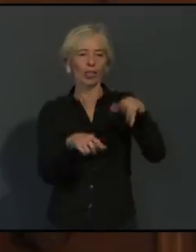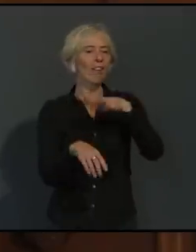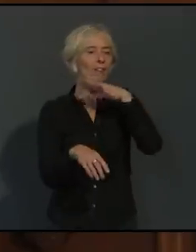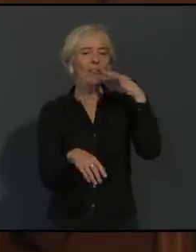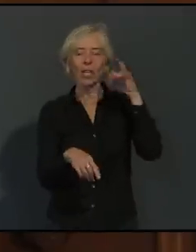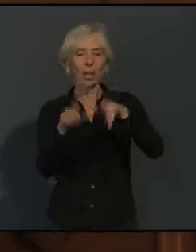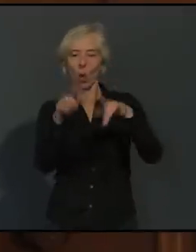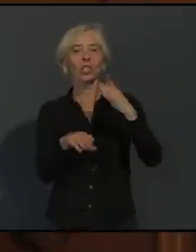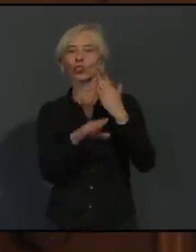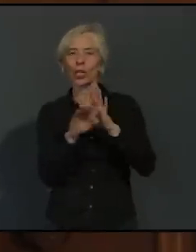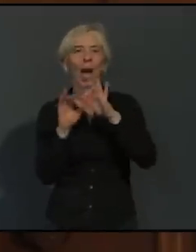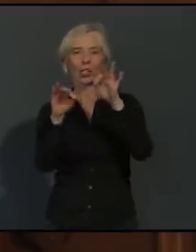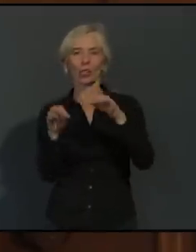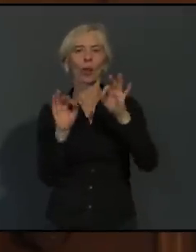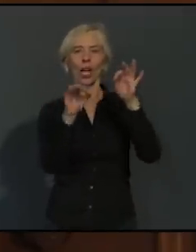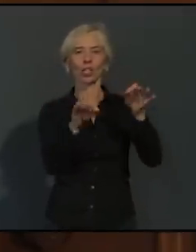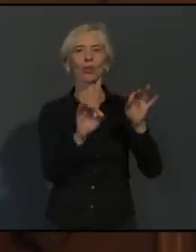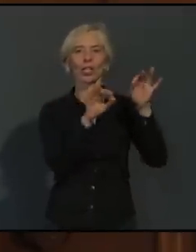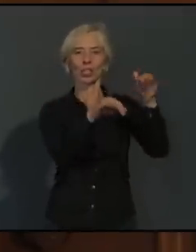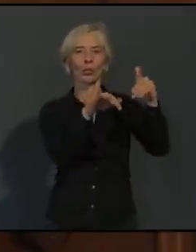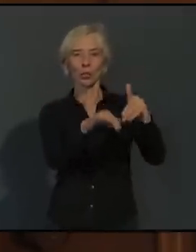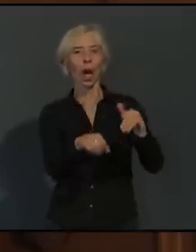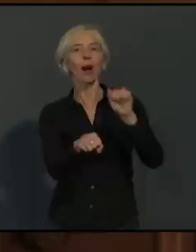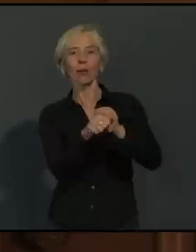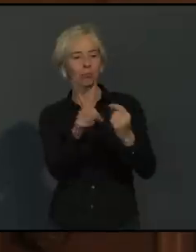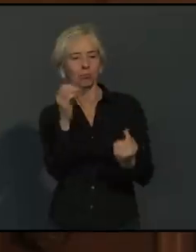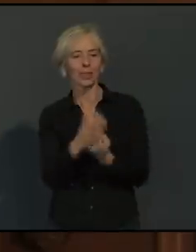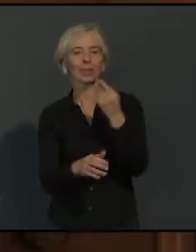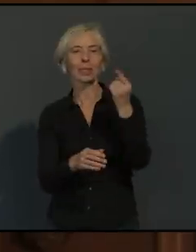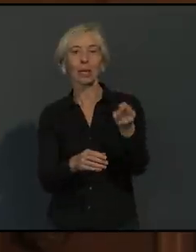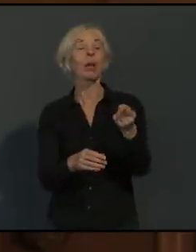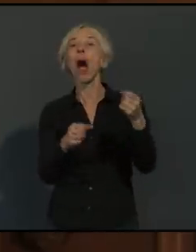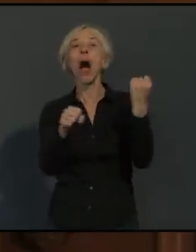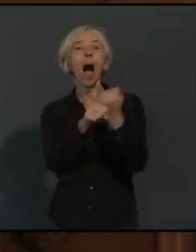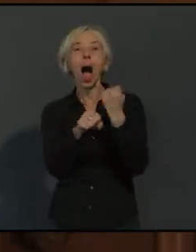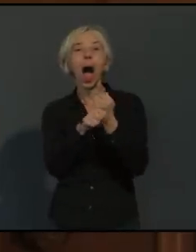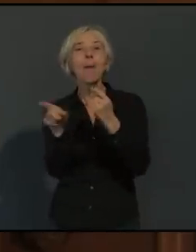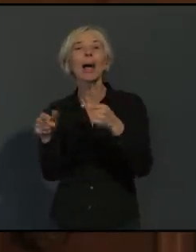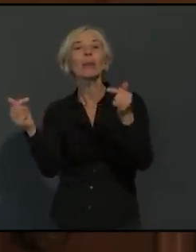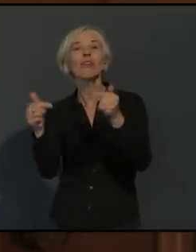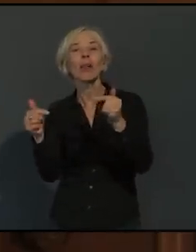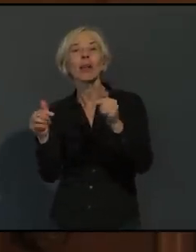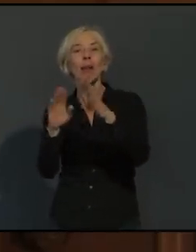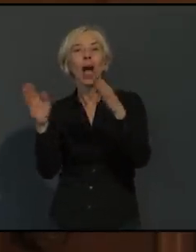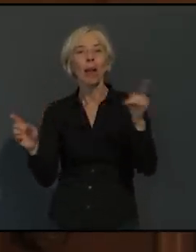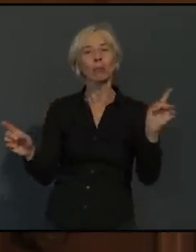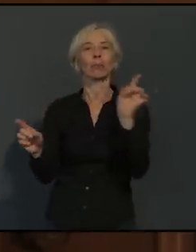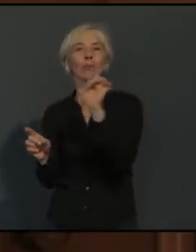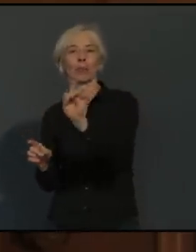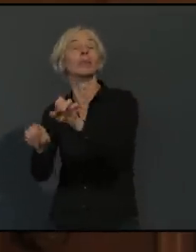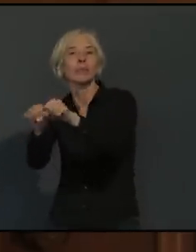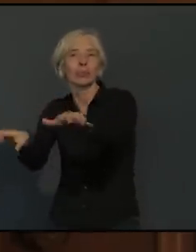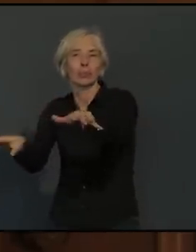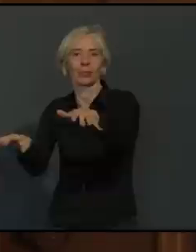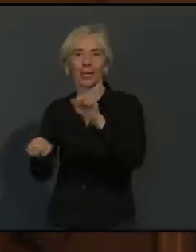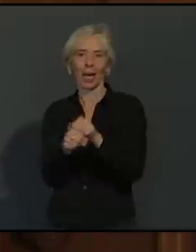oder durch Besucher stattfinden. Was nicht vermeidbar ist, sodass uns diese Ausbruchsgeschehen jetzt noch länger beschäftigen werden, bis das Infektionsgeschehen tatsächlich auch in der